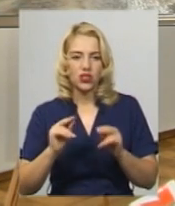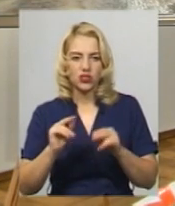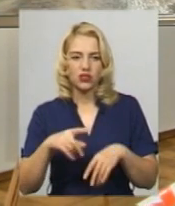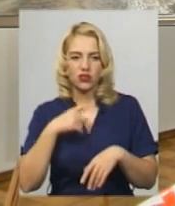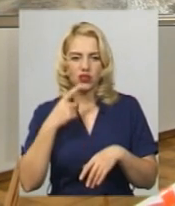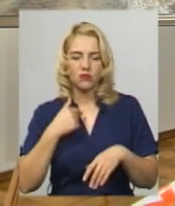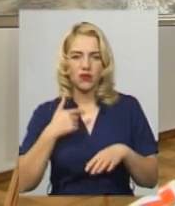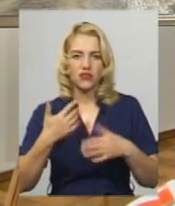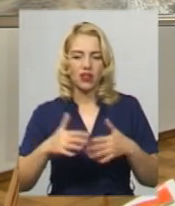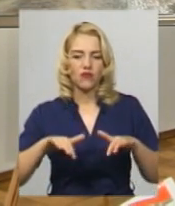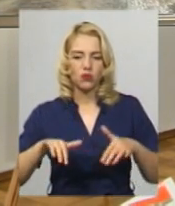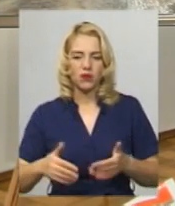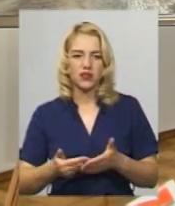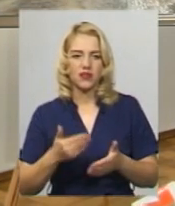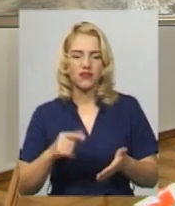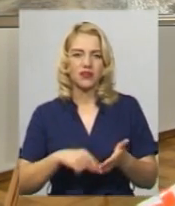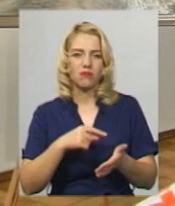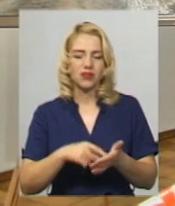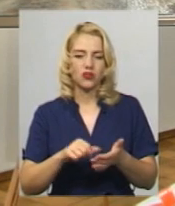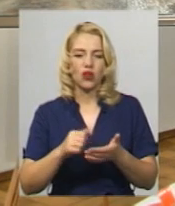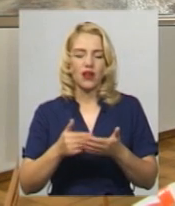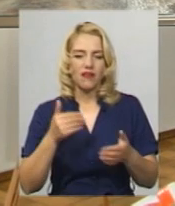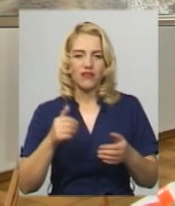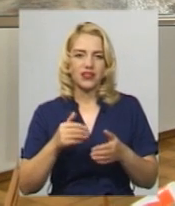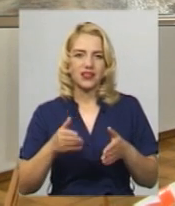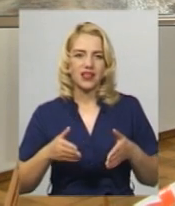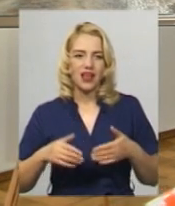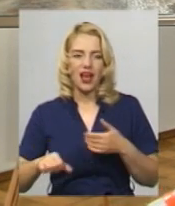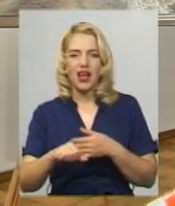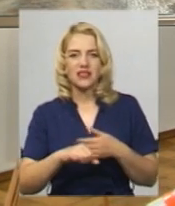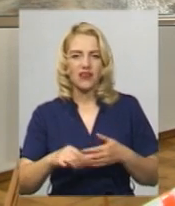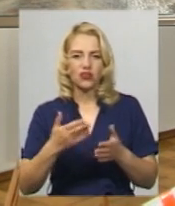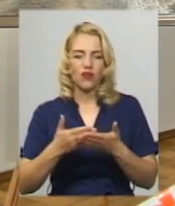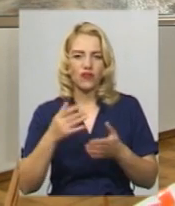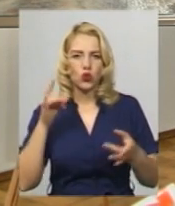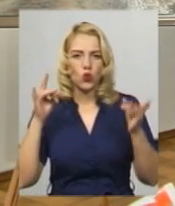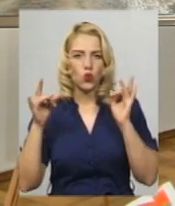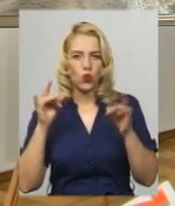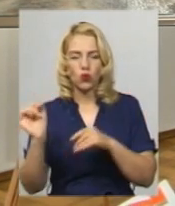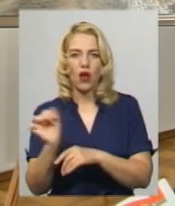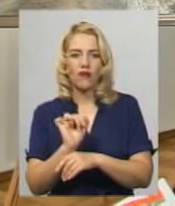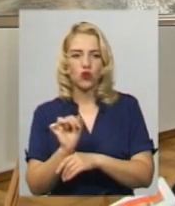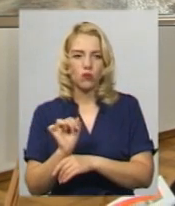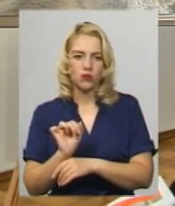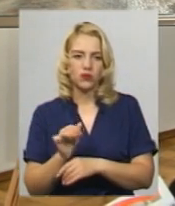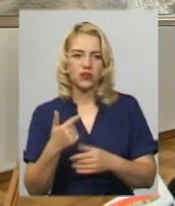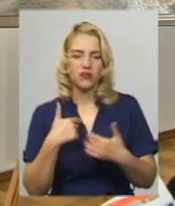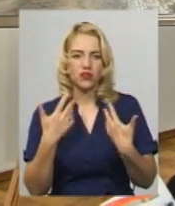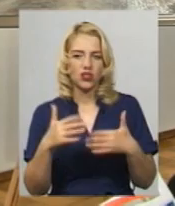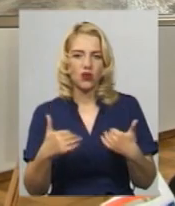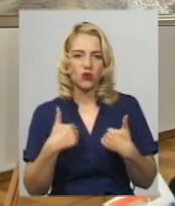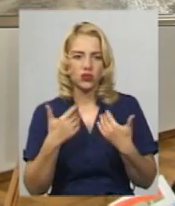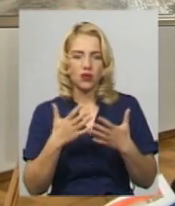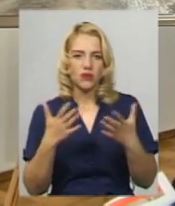ми вже так втомилися від міста, від асфальту, від гулу автомобілів, тому вже нам хочеться